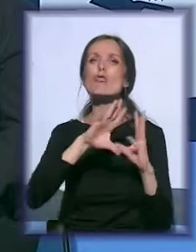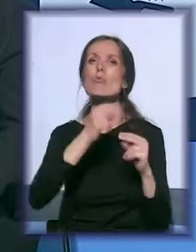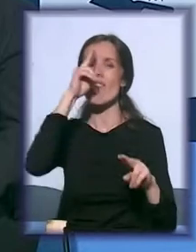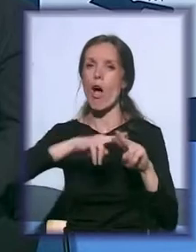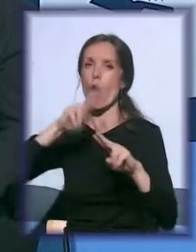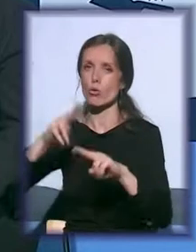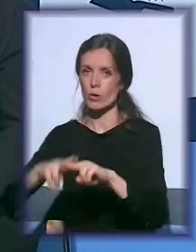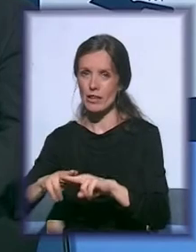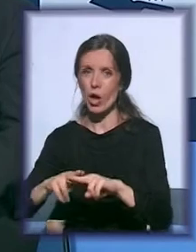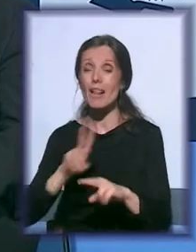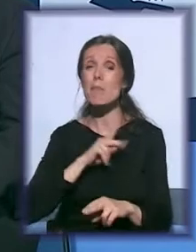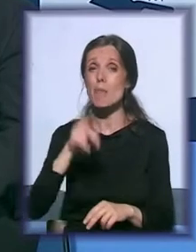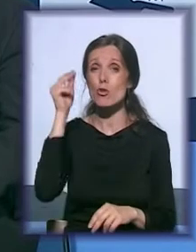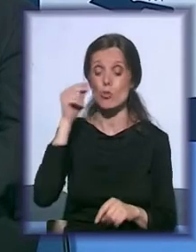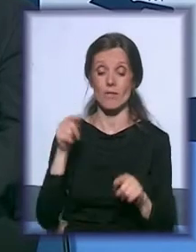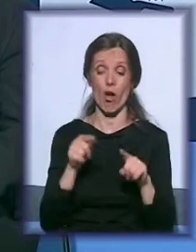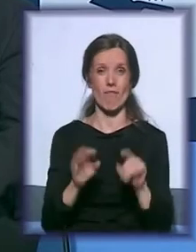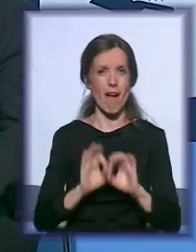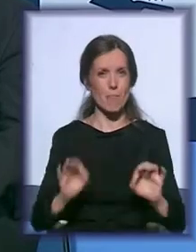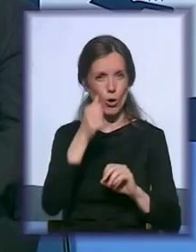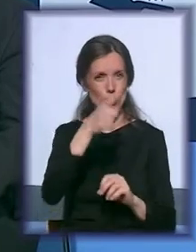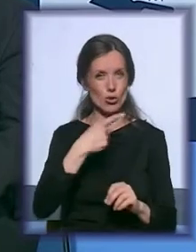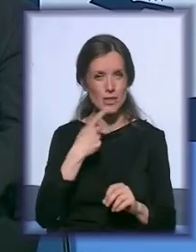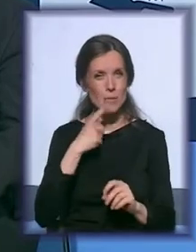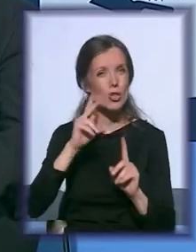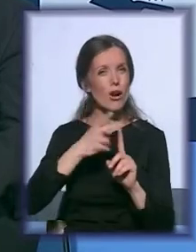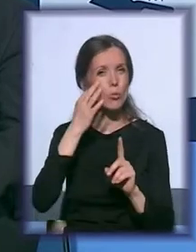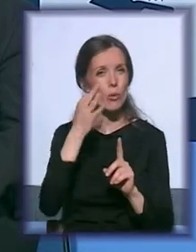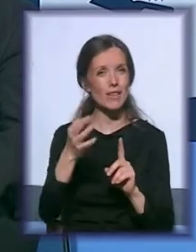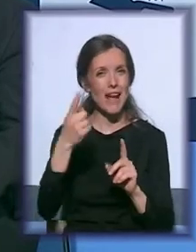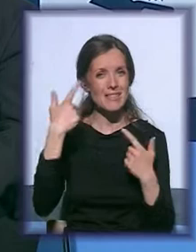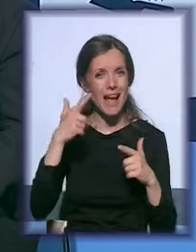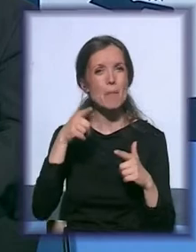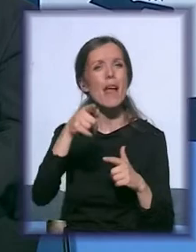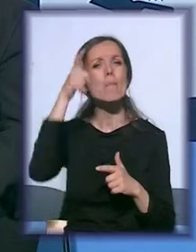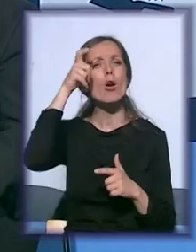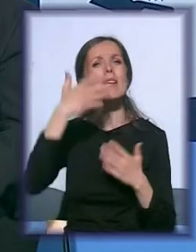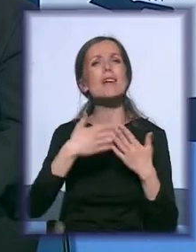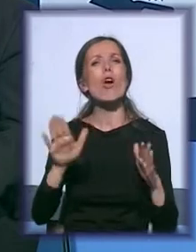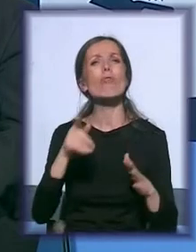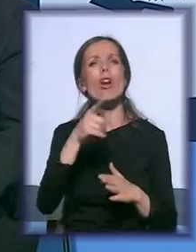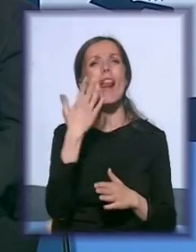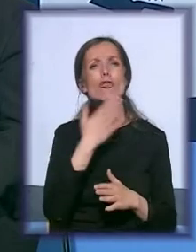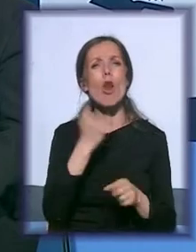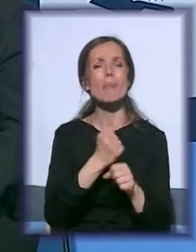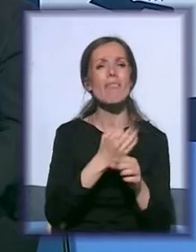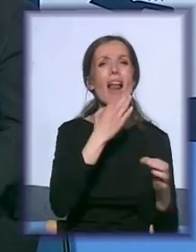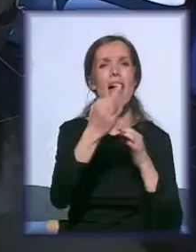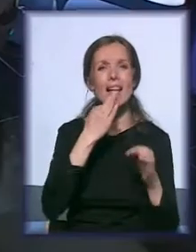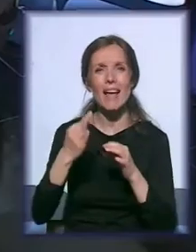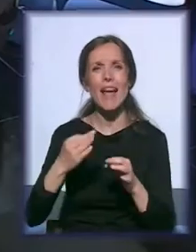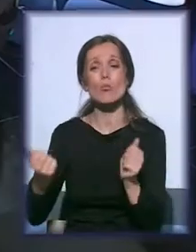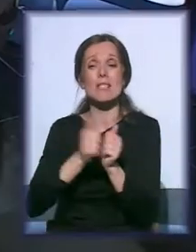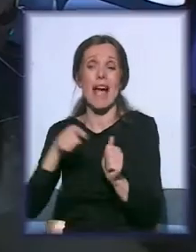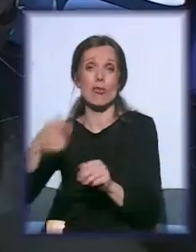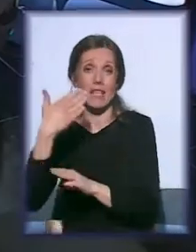imamo ta iskustva. Ovo je projekat o kom ste pričali za drugi dan sajma, gde je Beogradska otvorna škola pravila tu anketu i zajedno sa agencijom organizuala i to